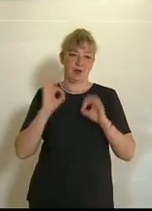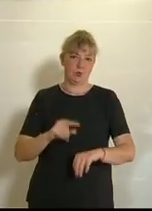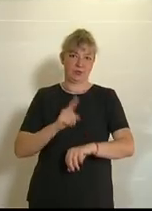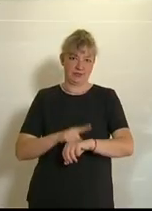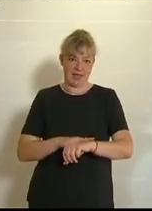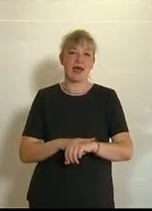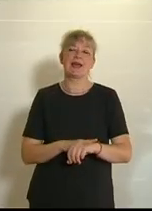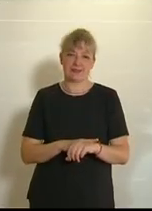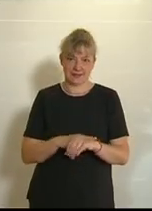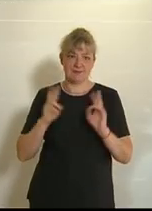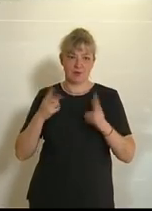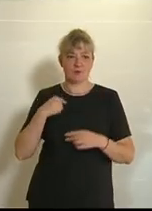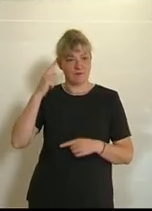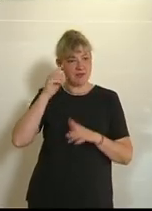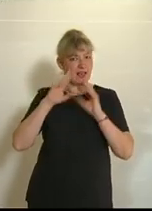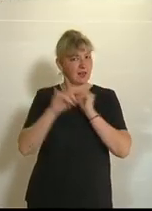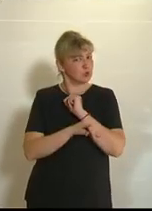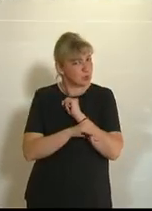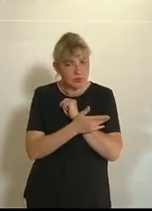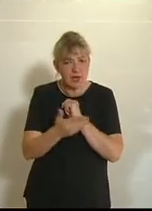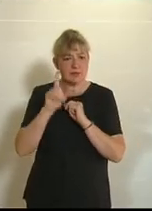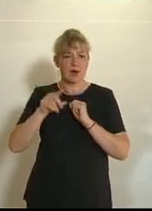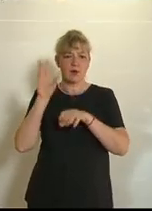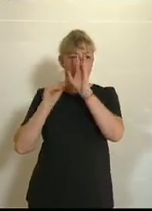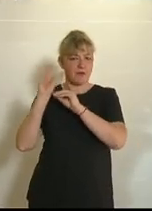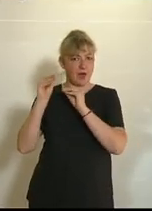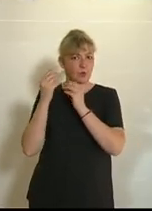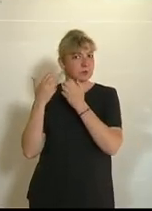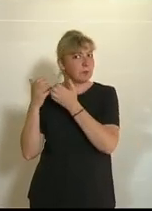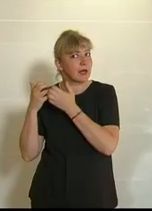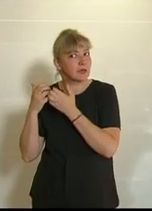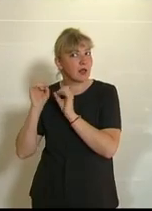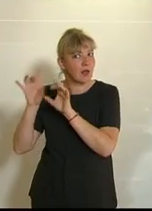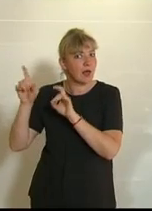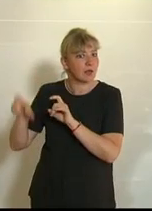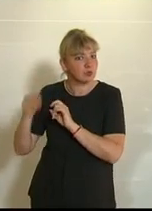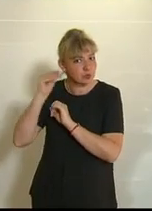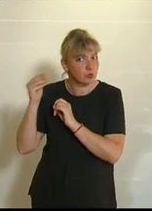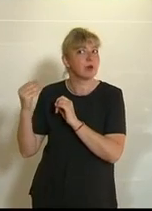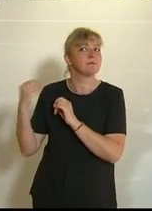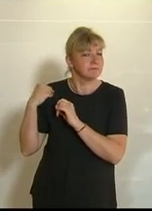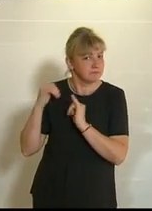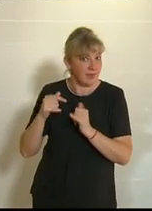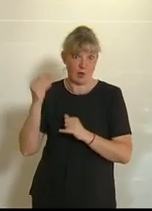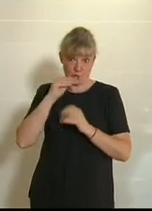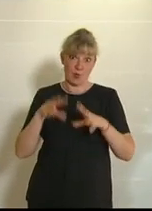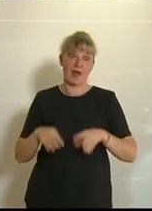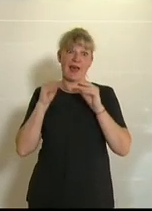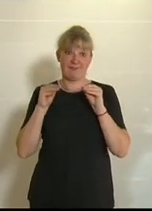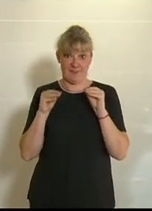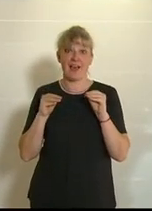sind. Weil wir wissen aus allen Studien und auch aus den Erfahrungsberichten von Lehrenden an den Schulen, dass der Schulanfang